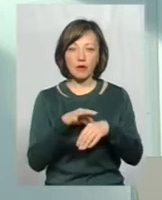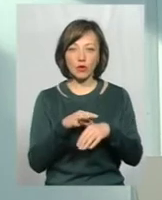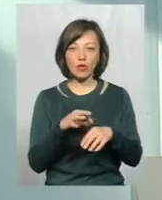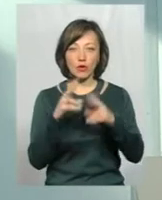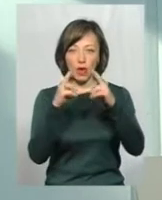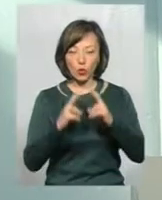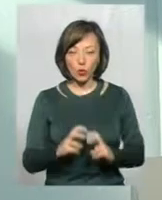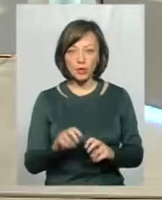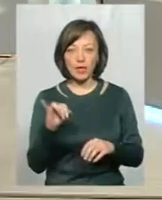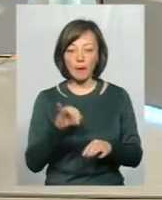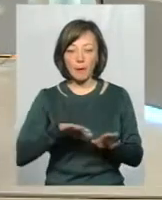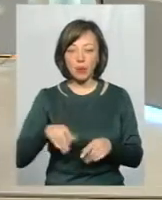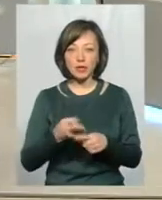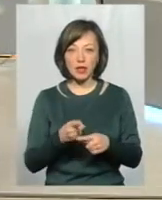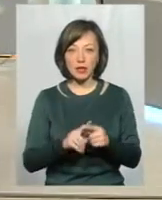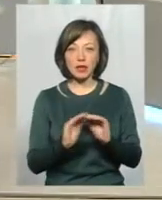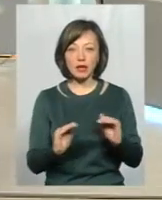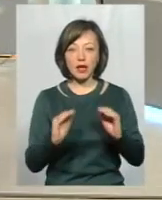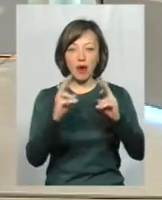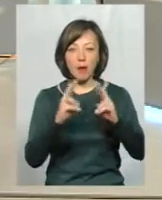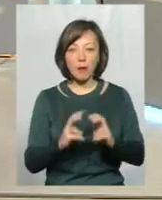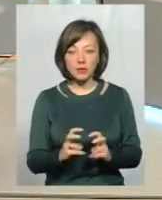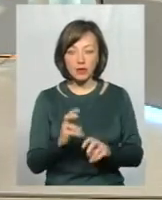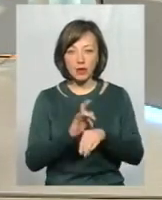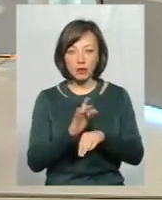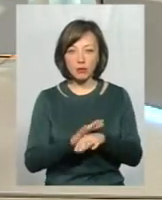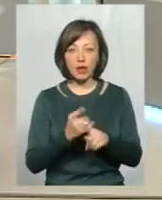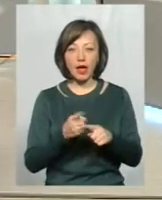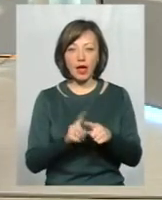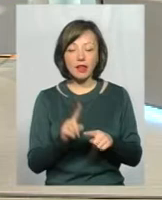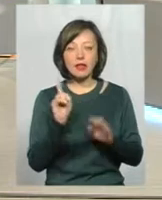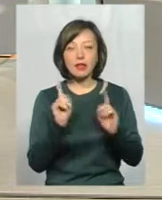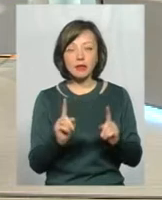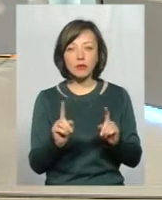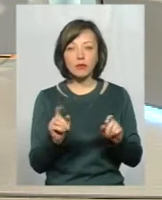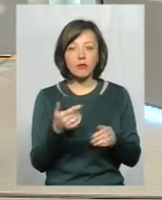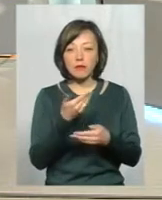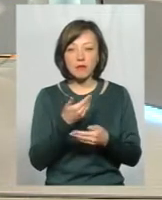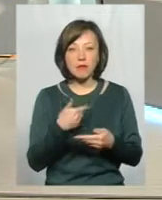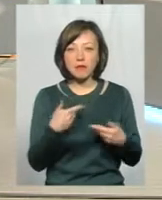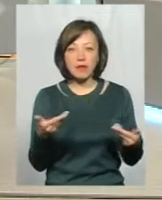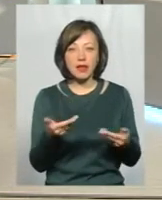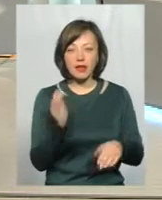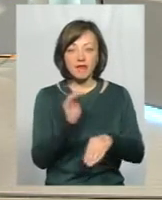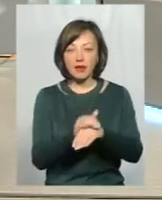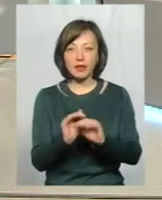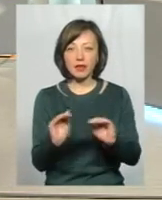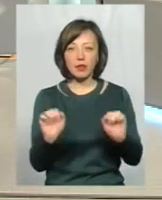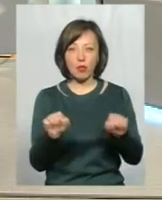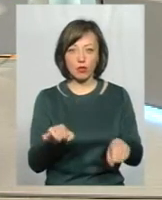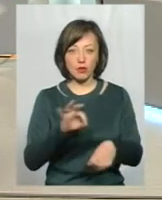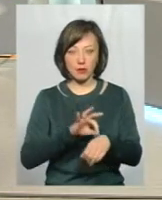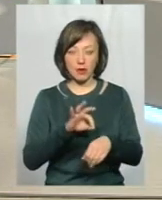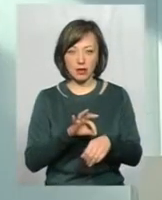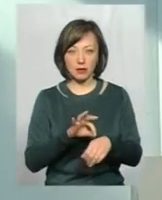туберкуліна діагностіки, і після цього дітей обслідуємо, то це грозить тим, що ми не виявимо дітей, які можуть заболіли,